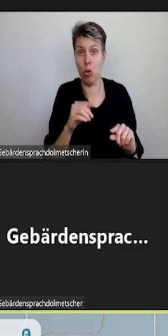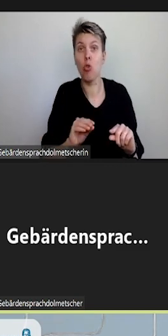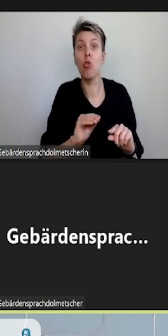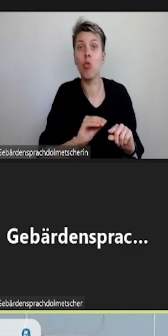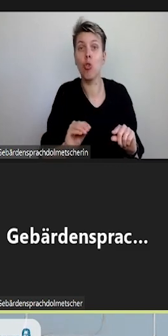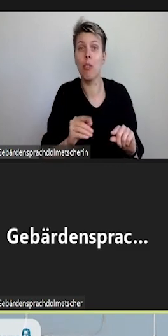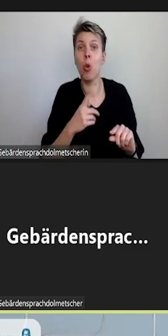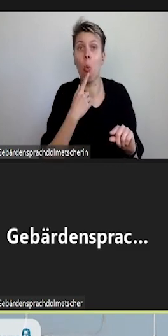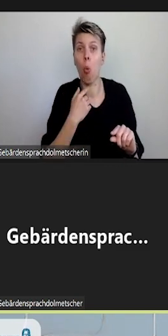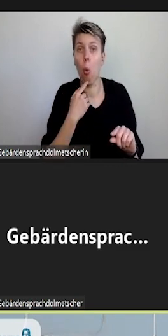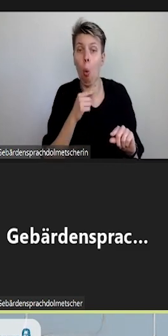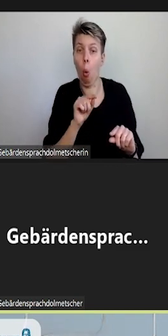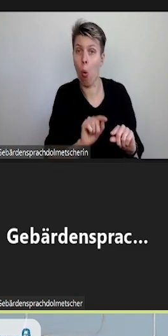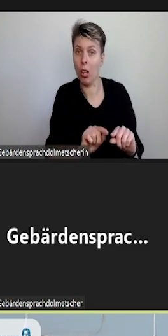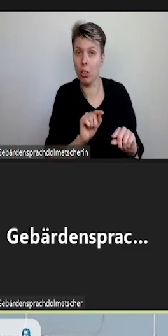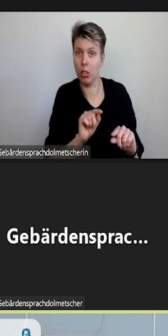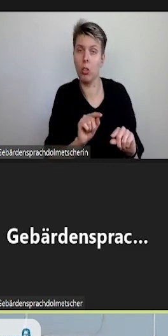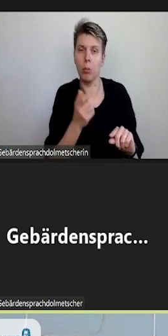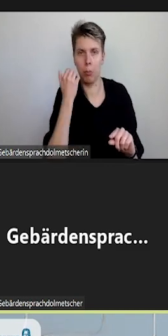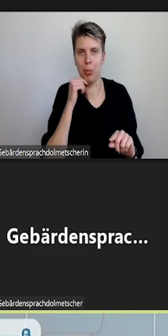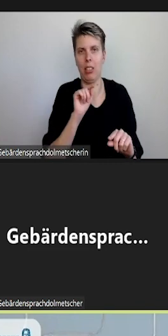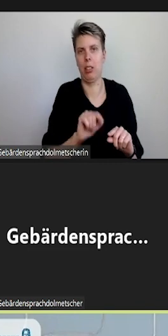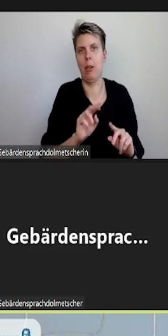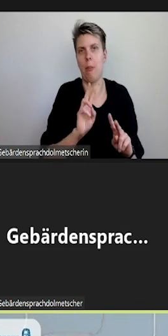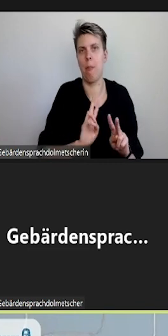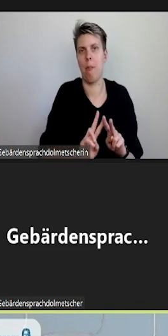es, diese eben zu bearbeiten.